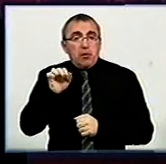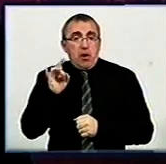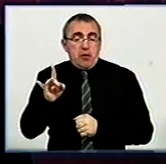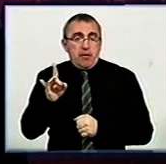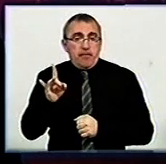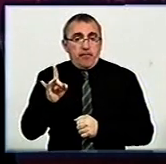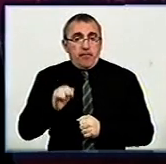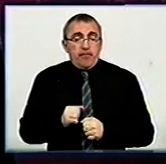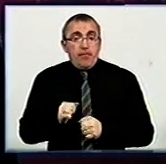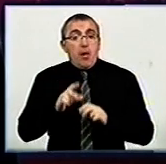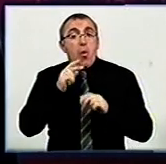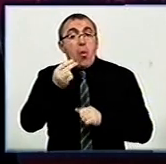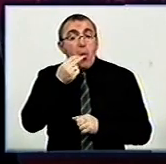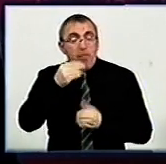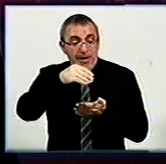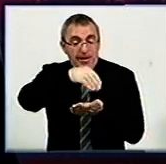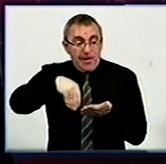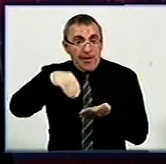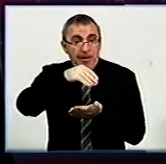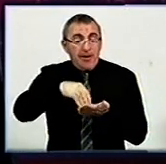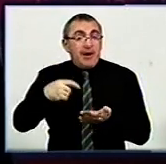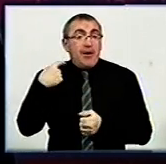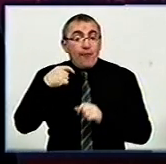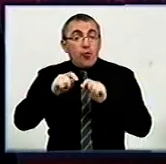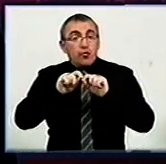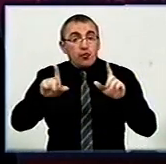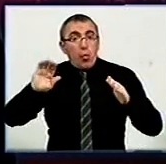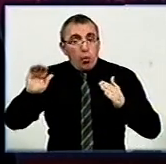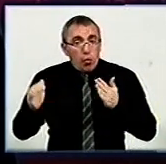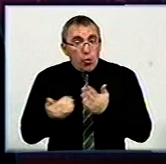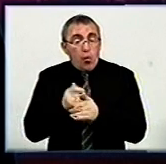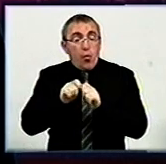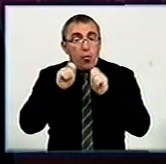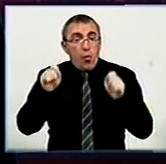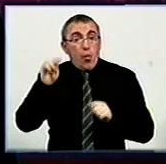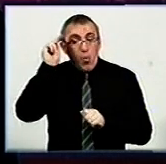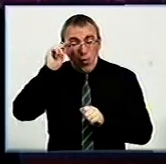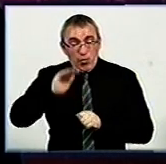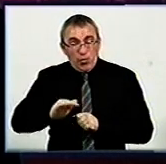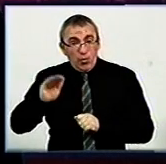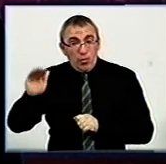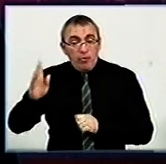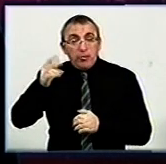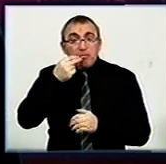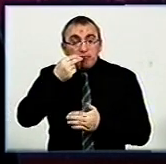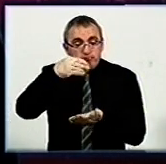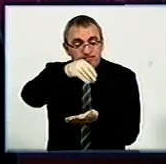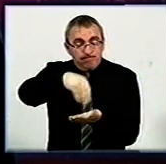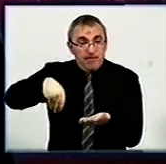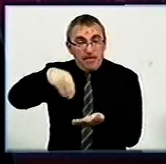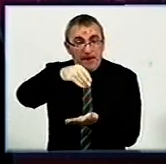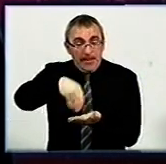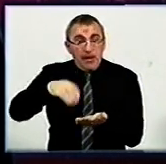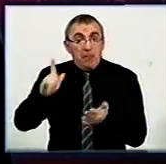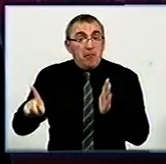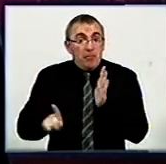Обід за карткою в їдальнях Кіровоградських шкіл новації. Учні розраховуватимуться за їжу пластиковими картками. Нововведення